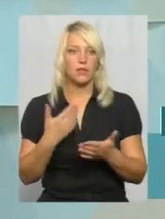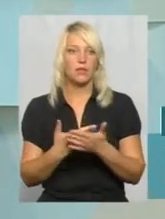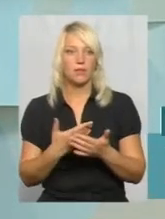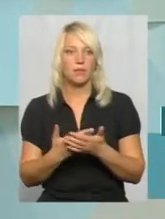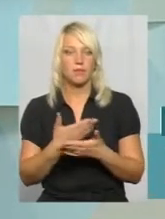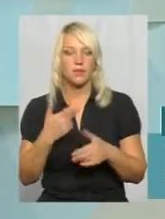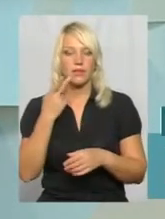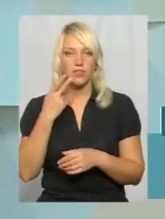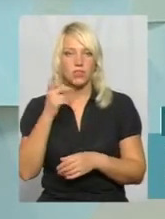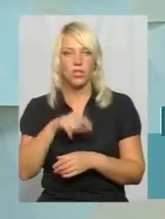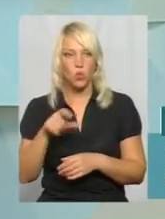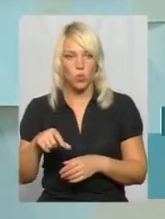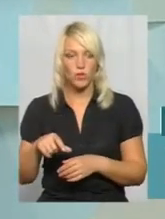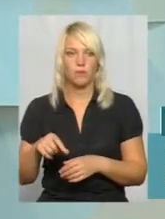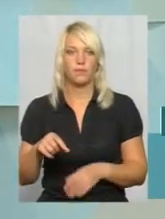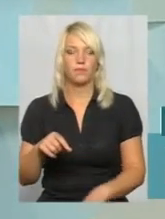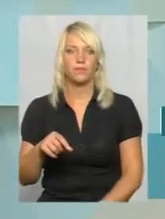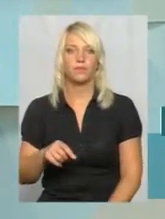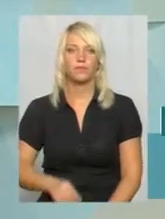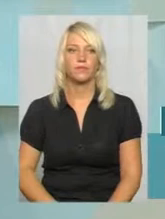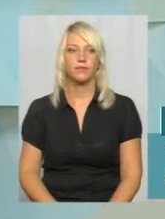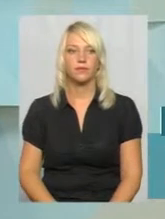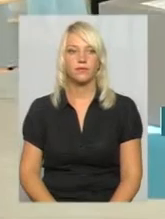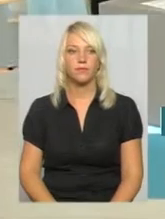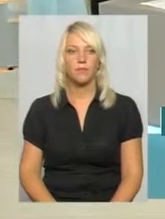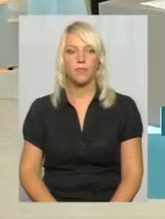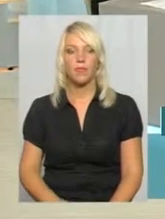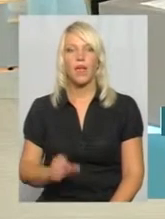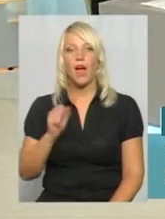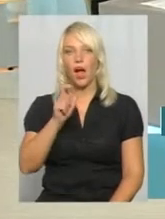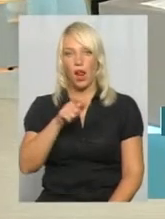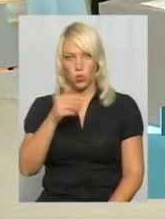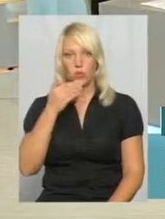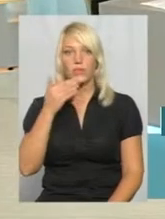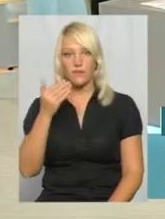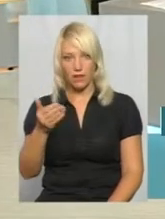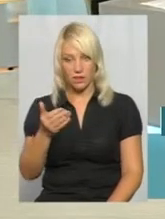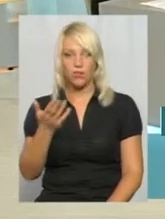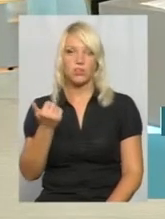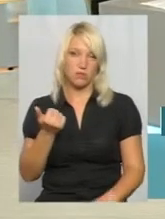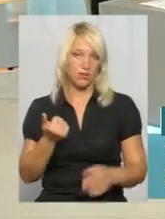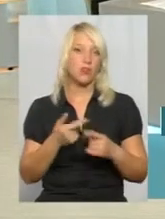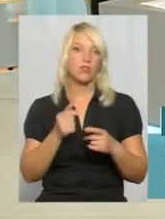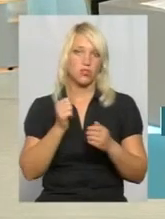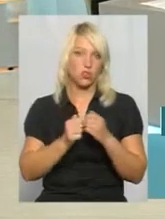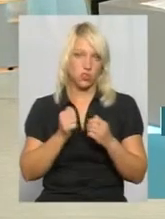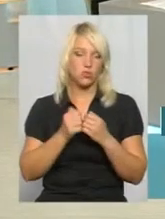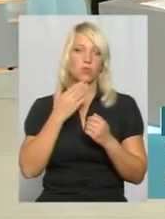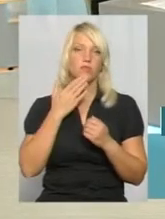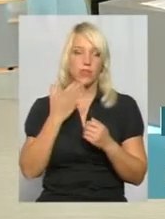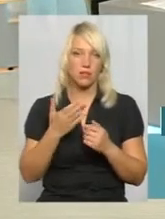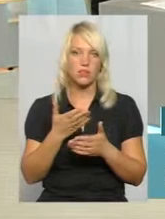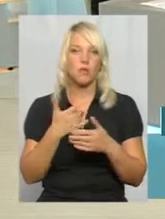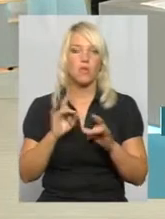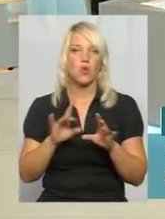ведемо прийом мешканців. А звертаються з такими питаннями? Звертаються, так, звертаються досить часто, ми роз